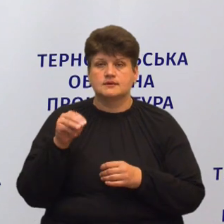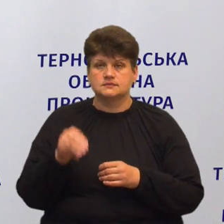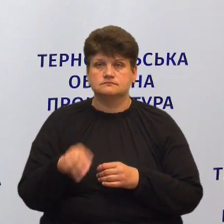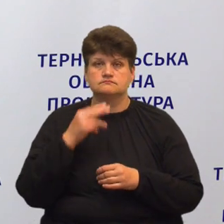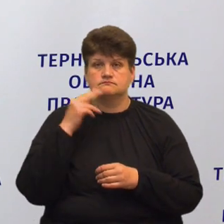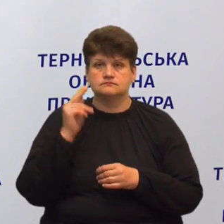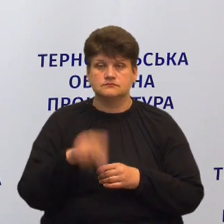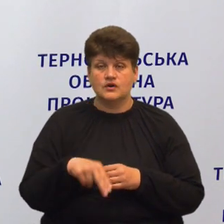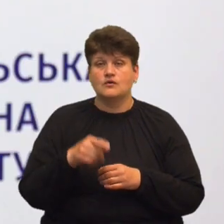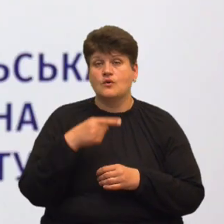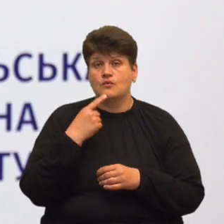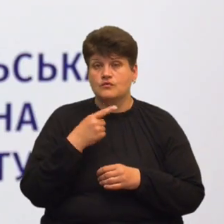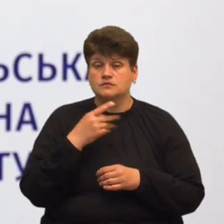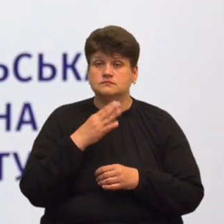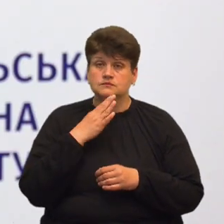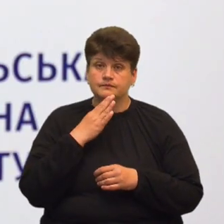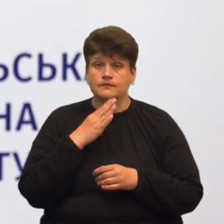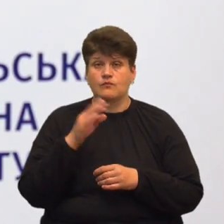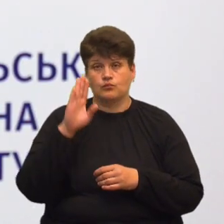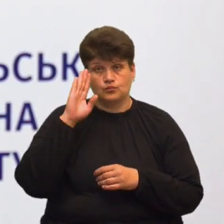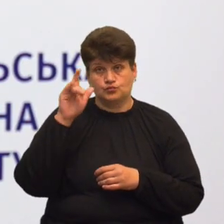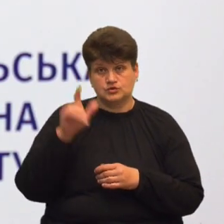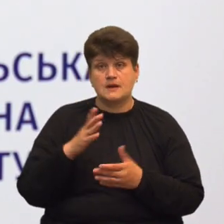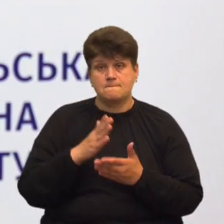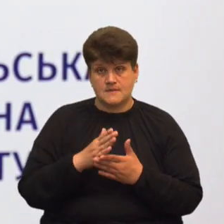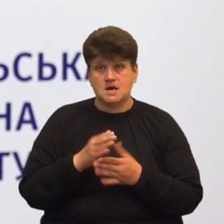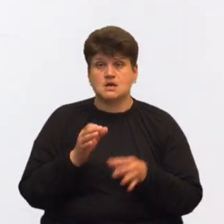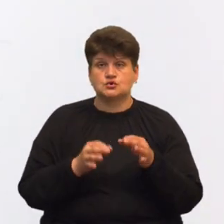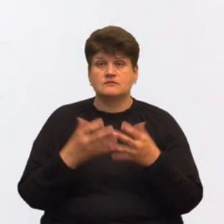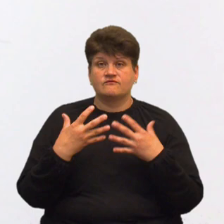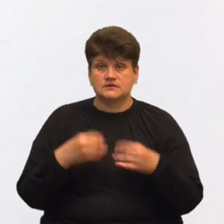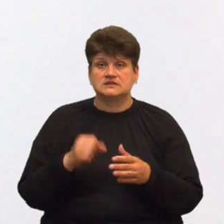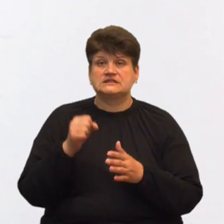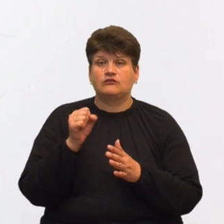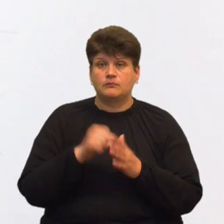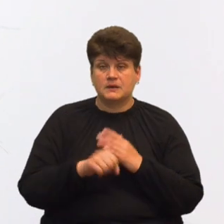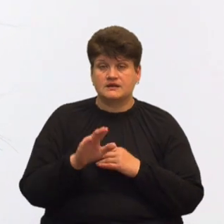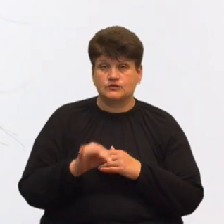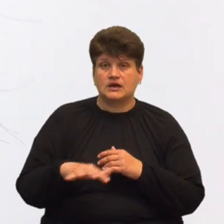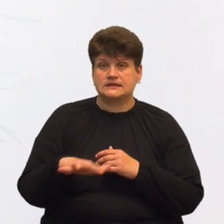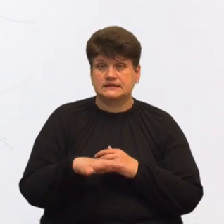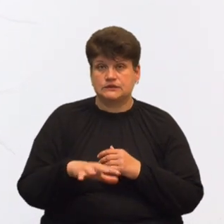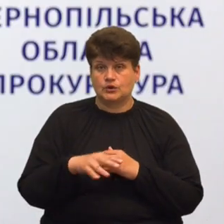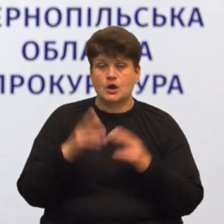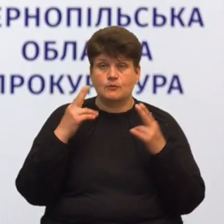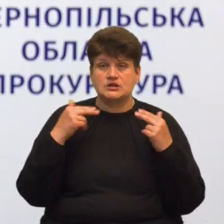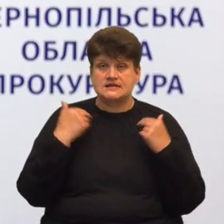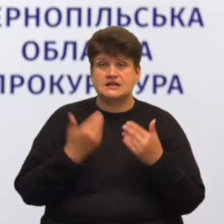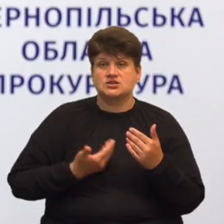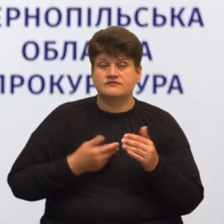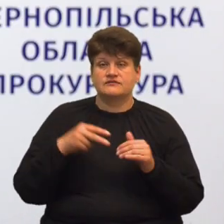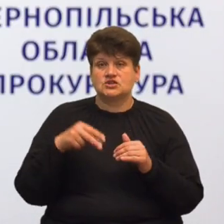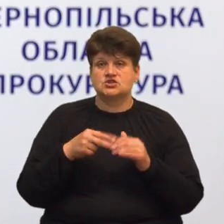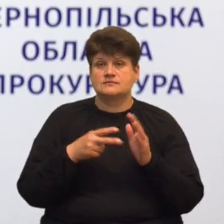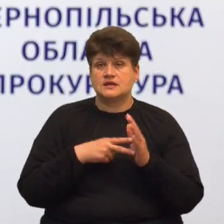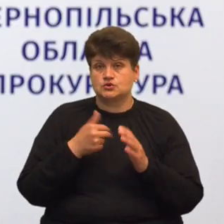Гурецька. Вона розповідає, підозрюваний чоловік має судимість за вбивство, а на території монастиря проживав з 2017 року. Висновком